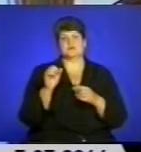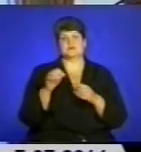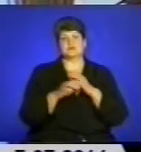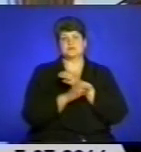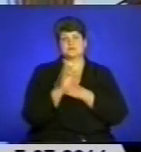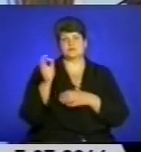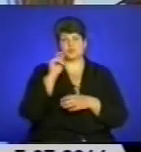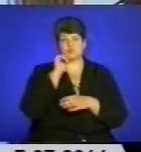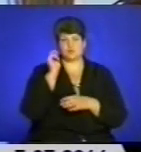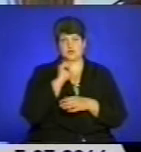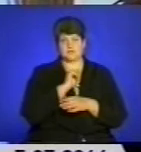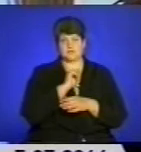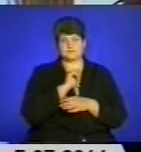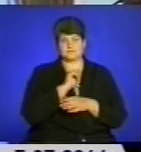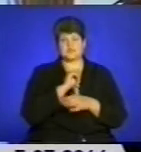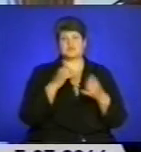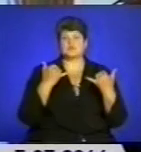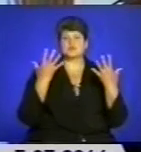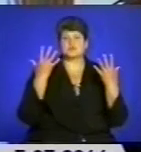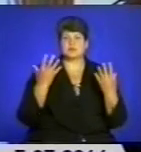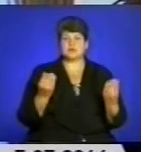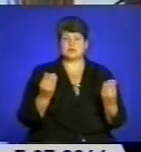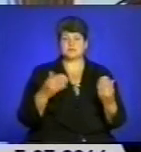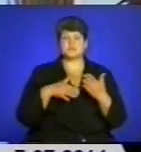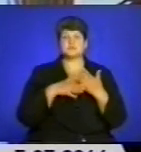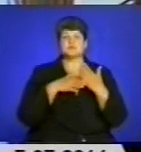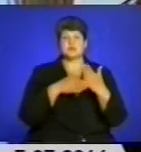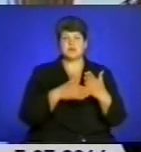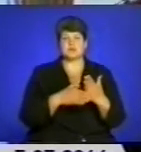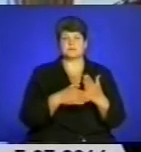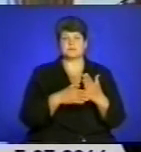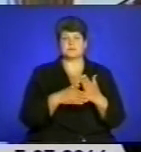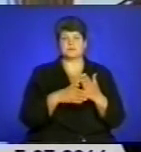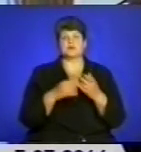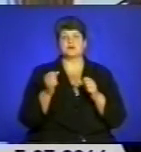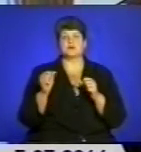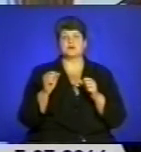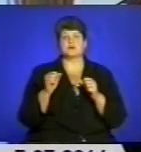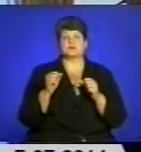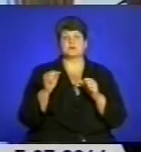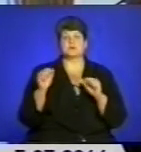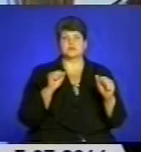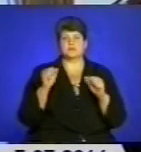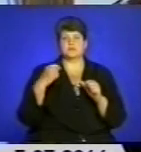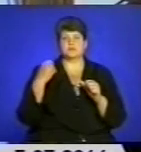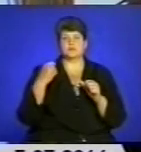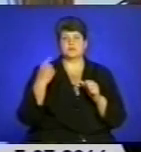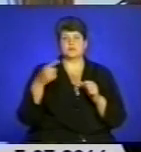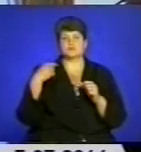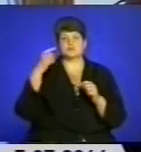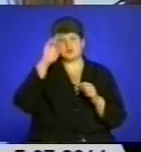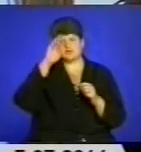операції. На сьогоднішній день за сприяння Департаменту соціального захисту Тернопільської обласної державної адміністрації